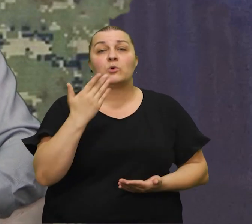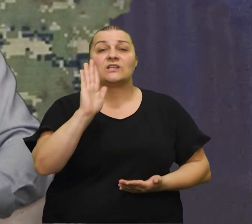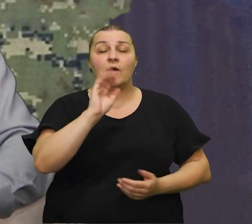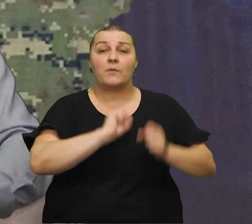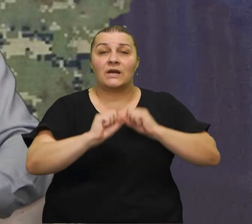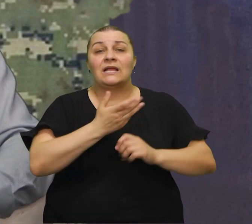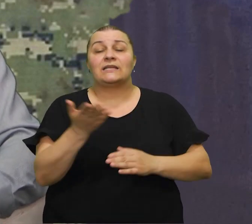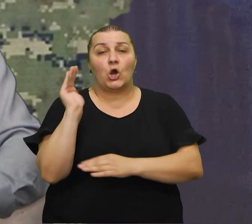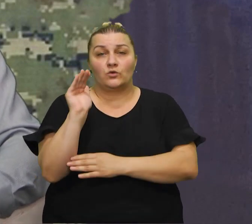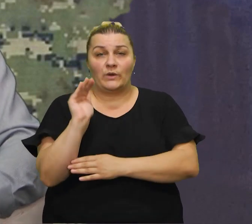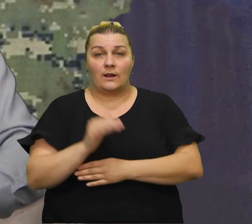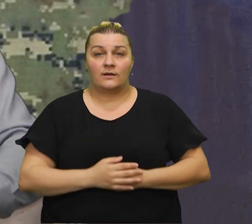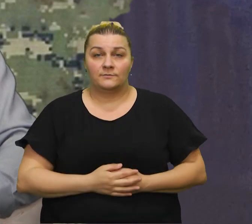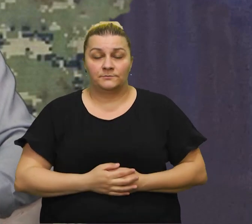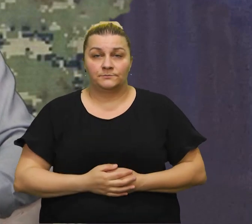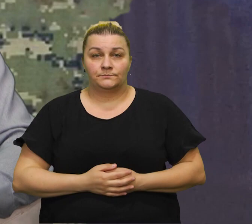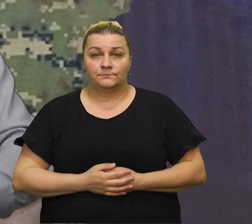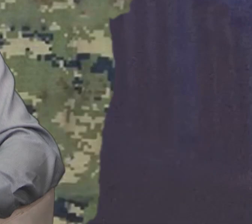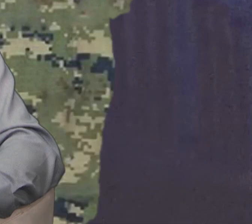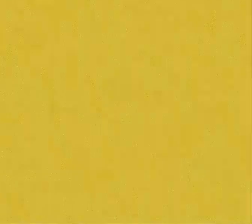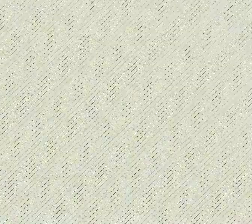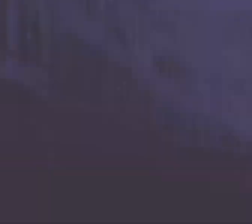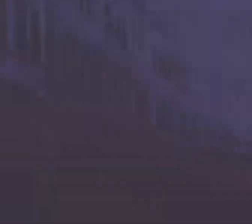uvijek pozdrav vama dragi Hrvatskih banateljima gdegod bili